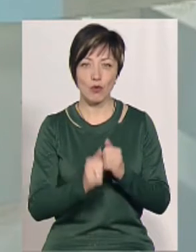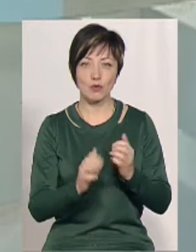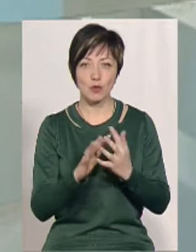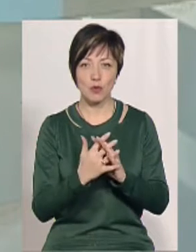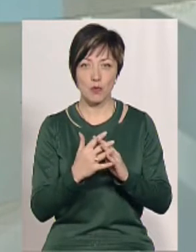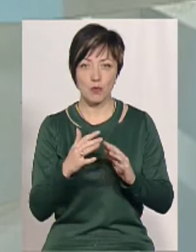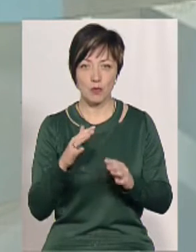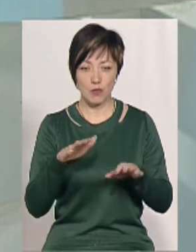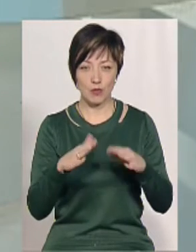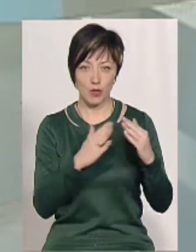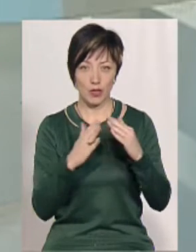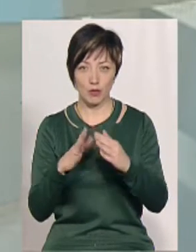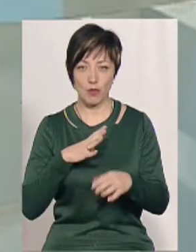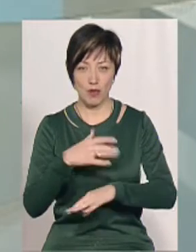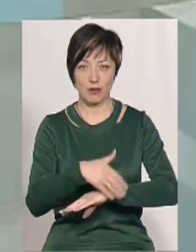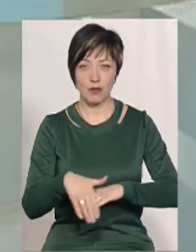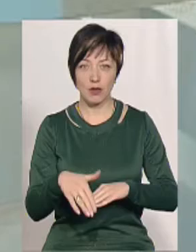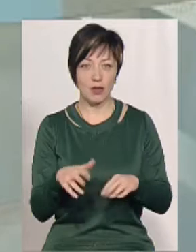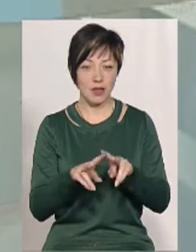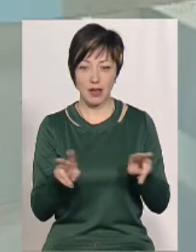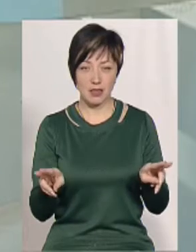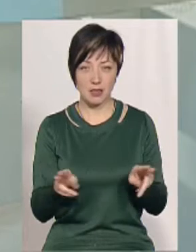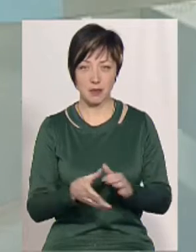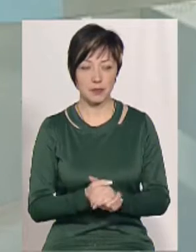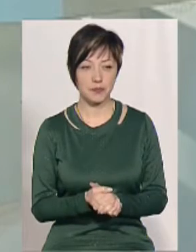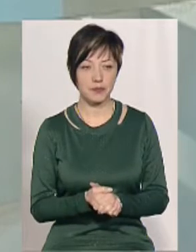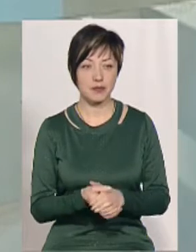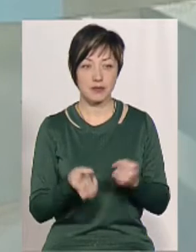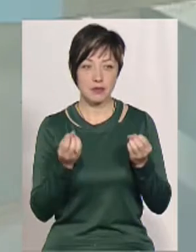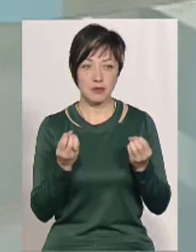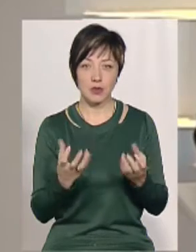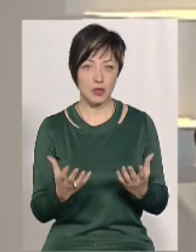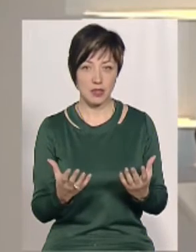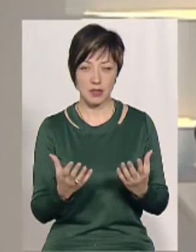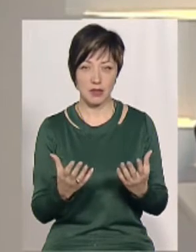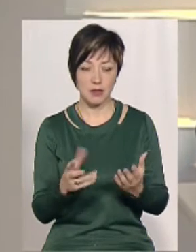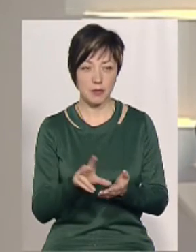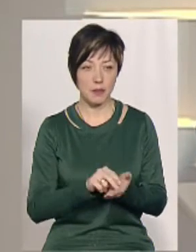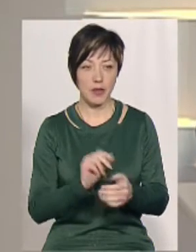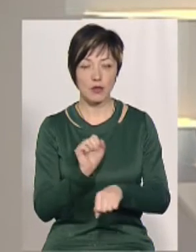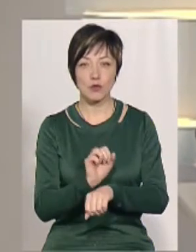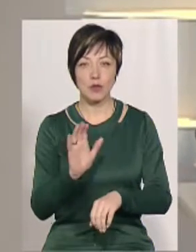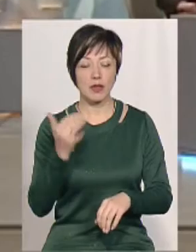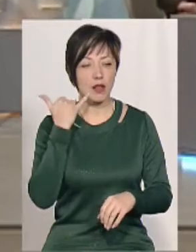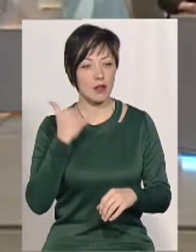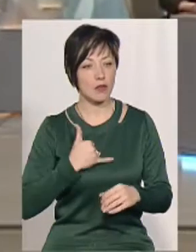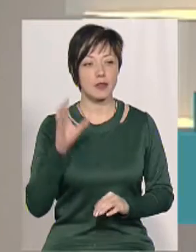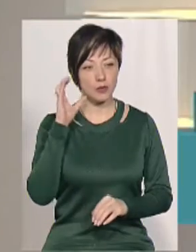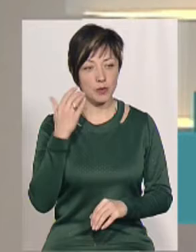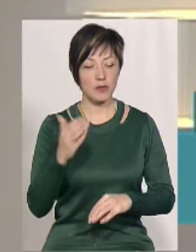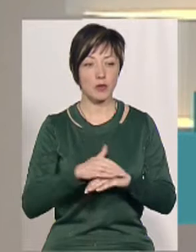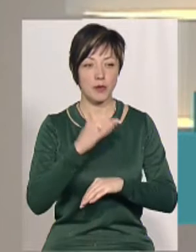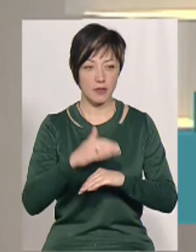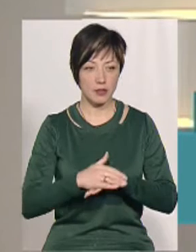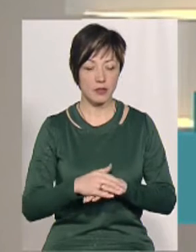в кожному сільському сілі стояла на подовірі, майже така саме. Простий привод. Дуже проста. Я призупиню вас, бо маємо телефонний дзвінок.